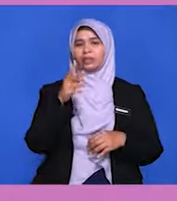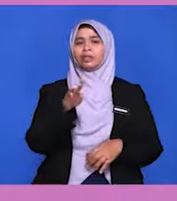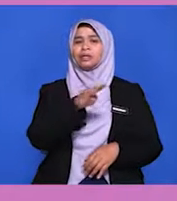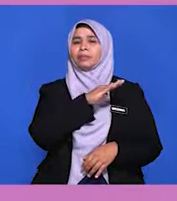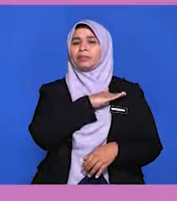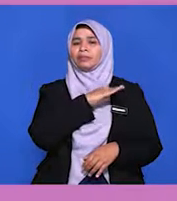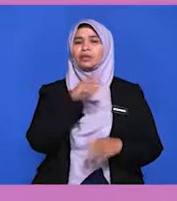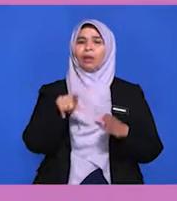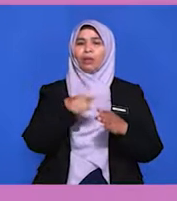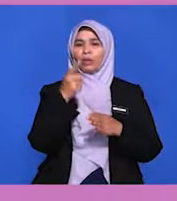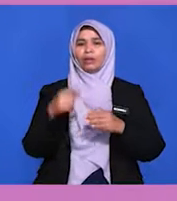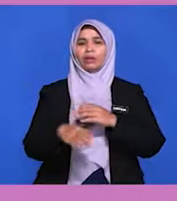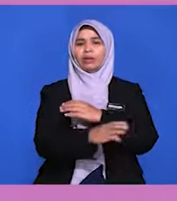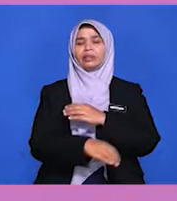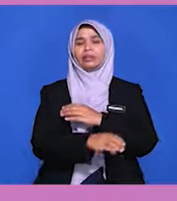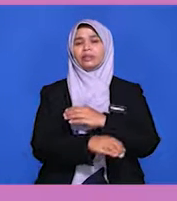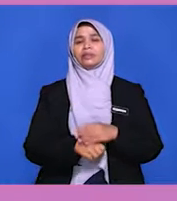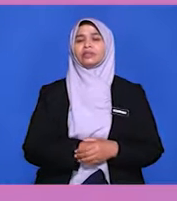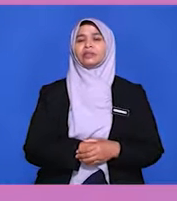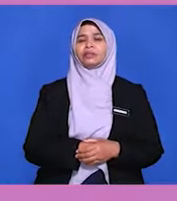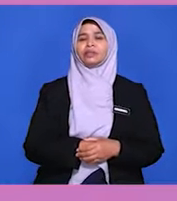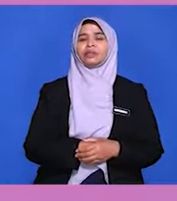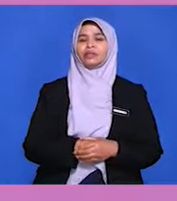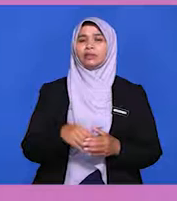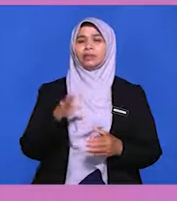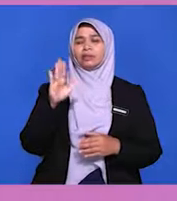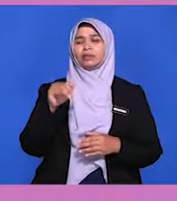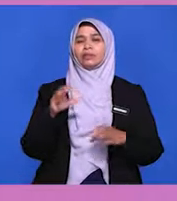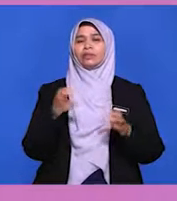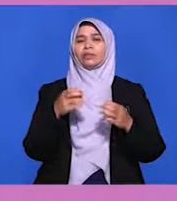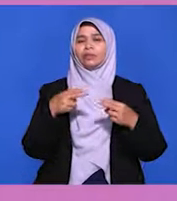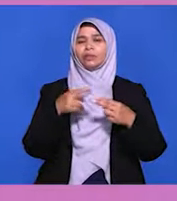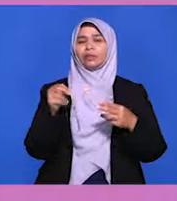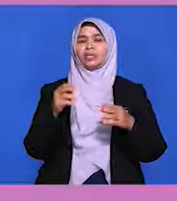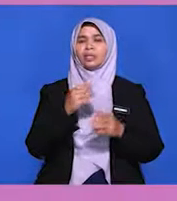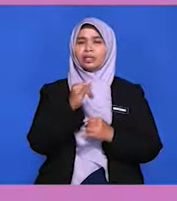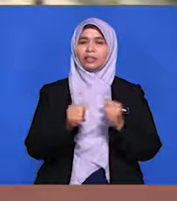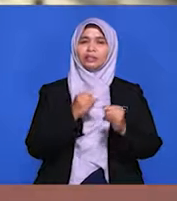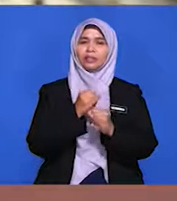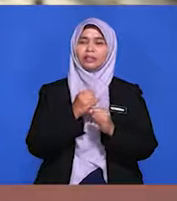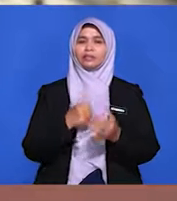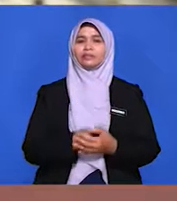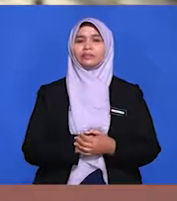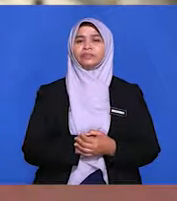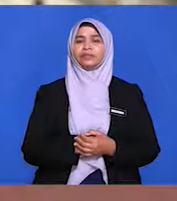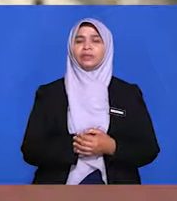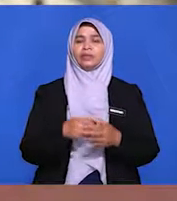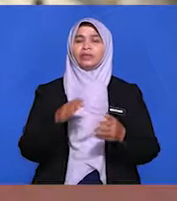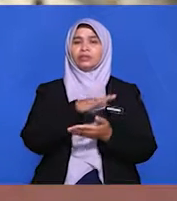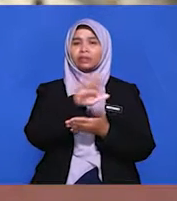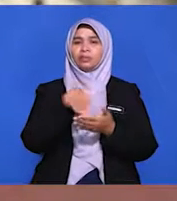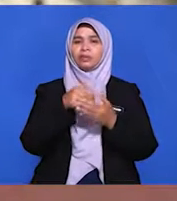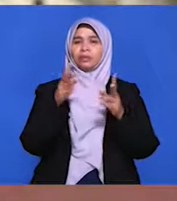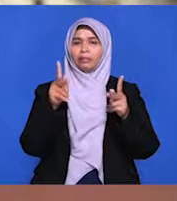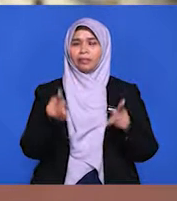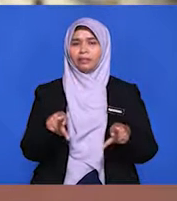mengendalikan perhubungan antarabangsa dan dasar luar Malaysia. Para pelajar sekalian,